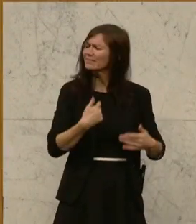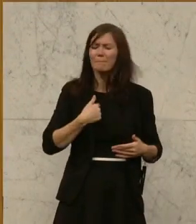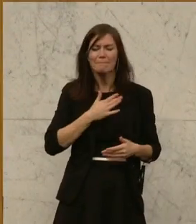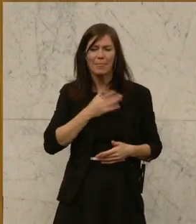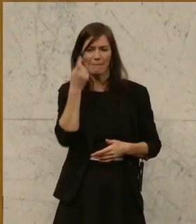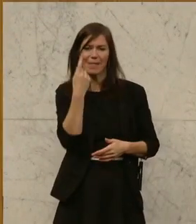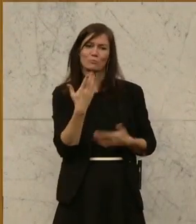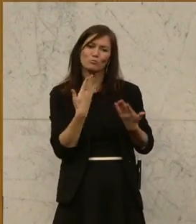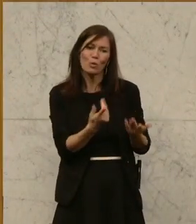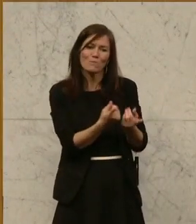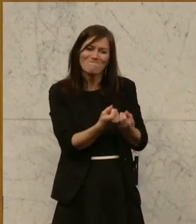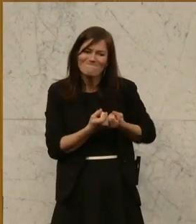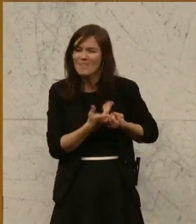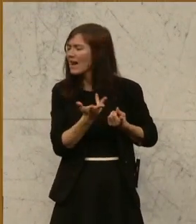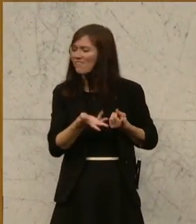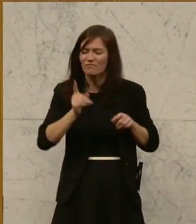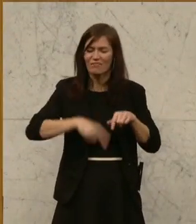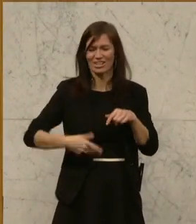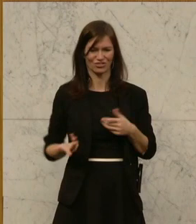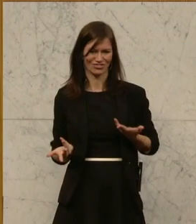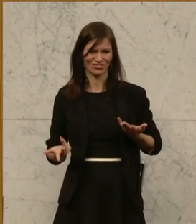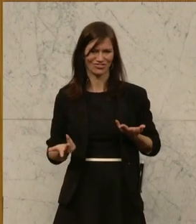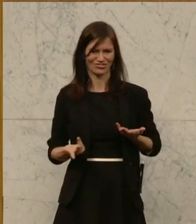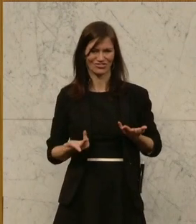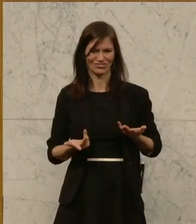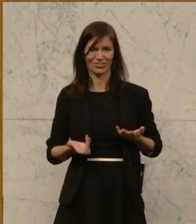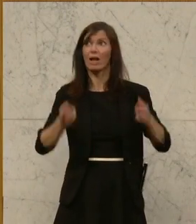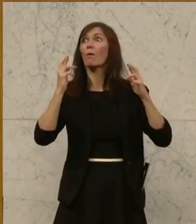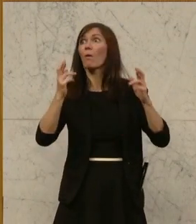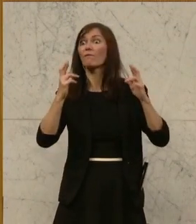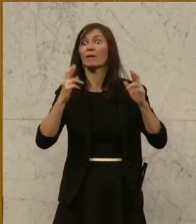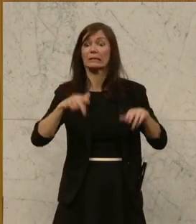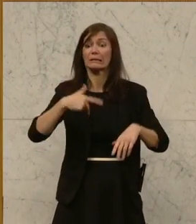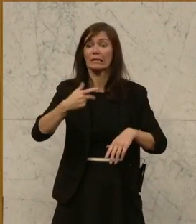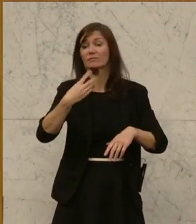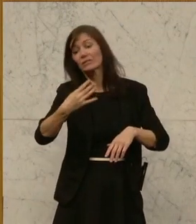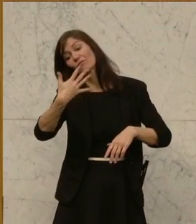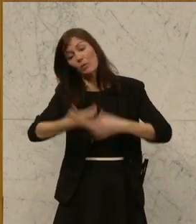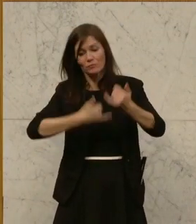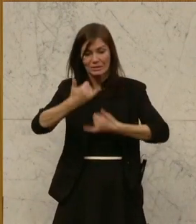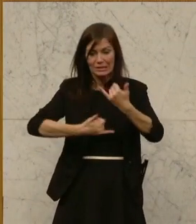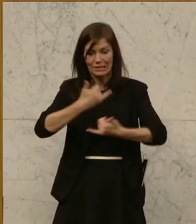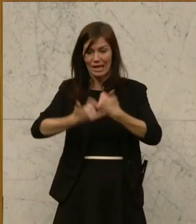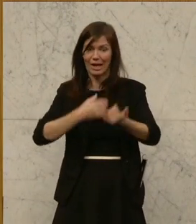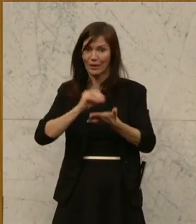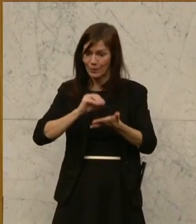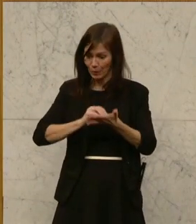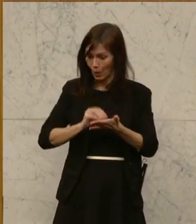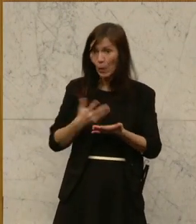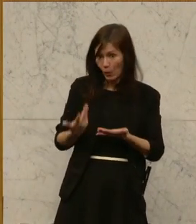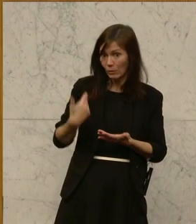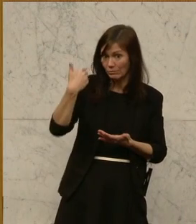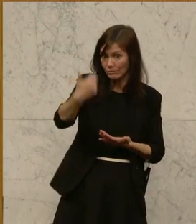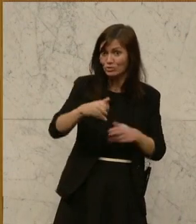von dem müssen wir wegkommen, nämlich im Sinne derer, denen wir hoffentlich in 30, 40, 50 Jahren auch noch eine vernünftige Pension